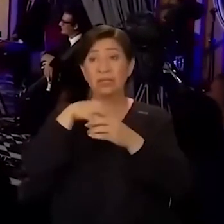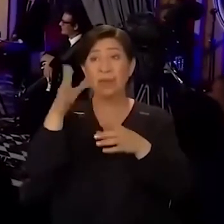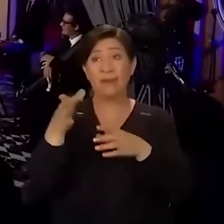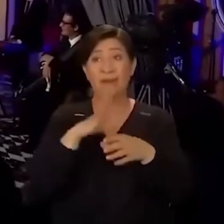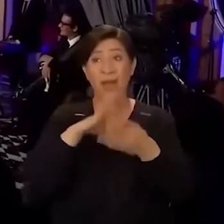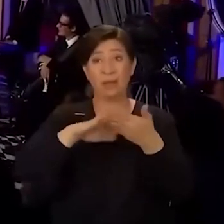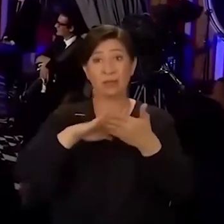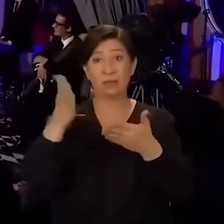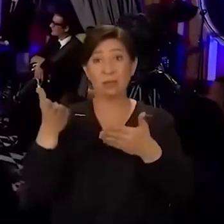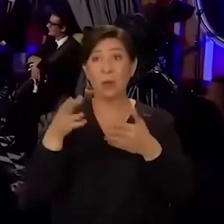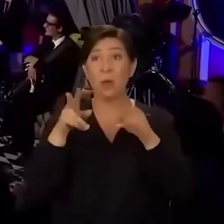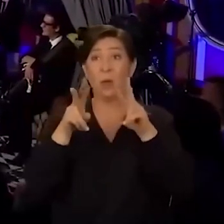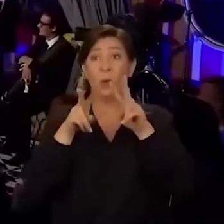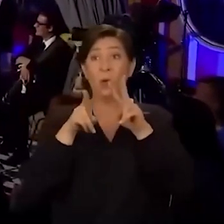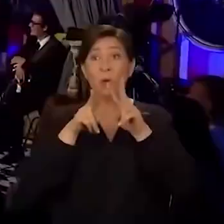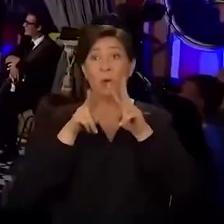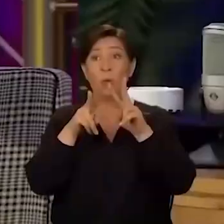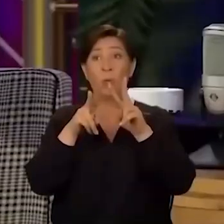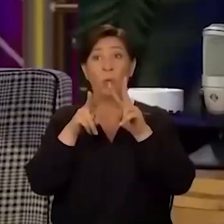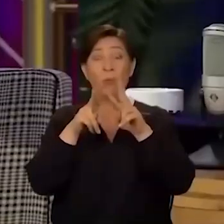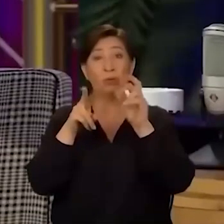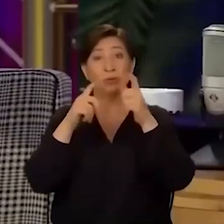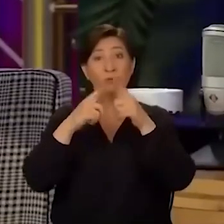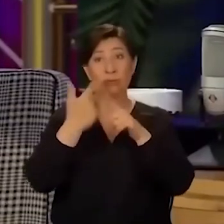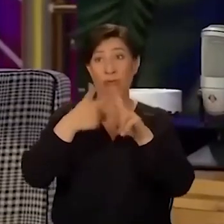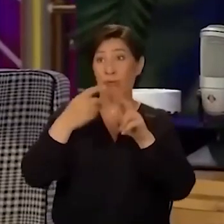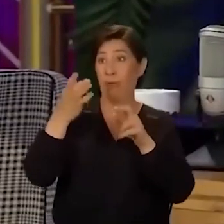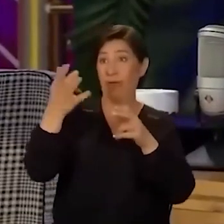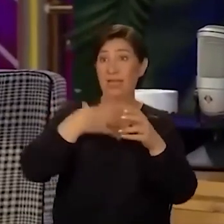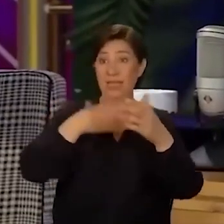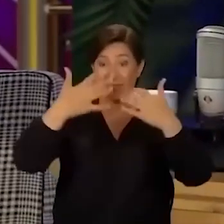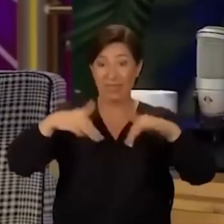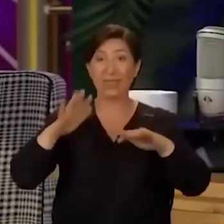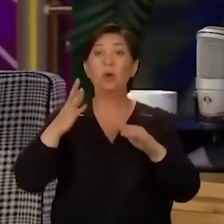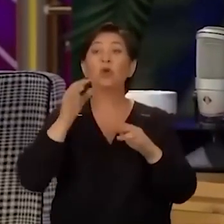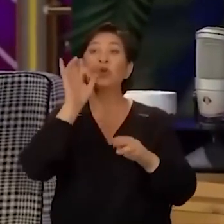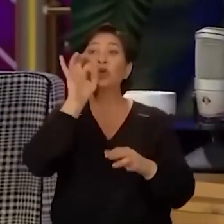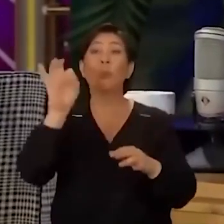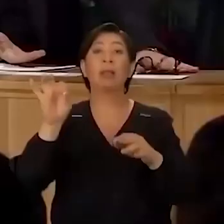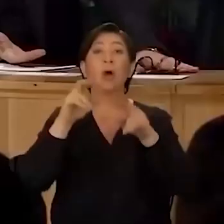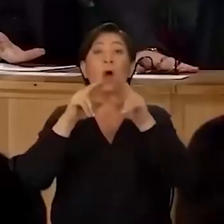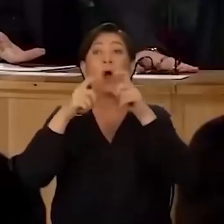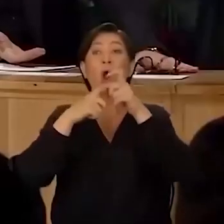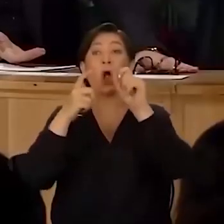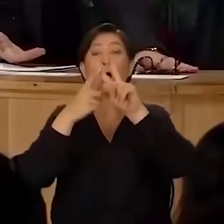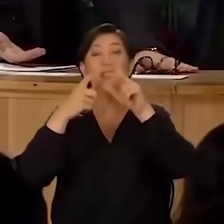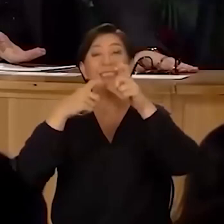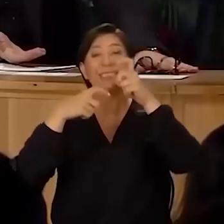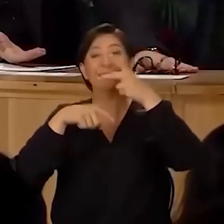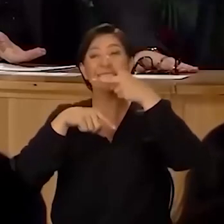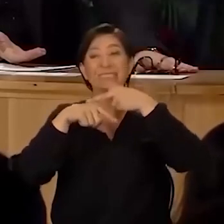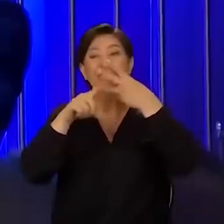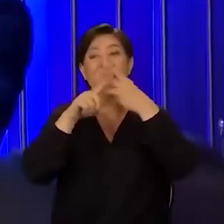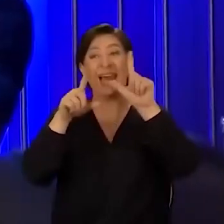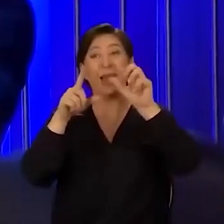yıllık arkadaşım? Yani Mojo'yu hatırlamaz mısınız? Tabii ki ama mesela… Saniye kendimi atıp Kübalı Gonzales var, senin 25 yıllık